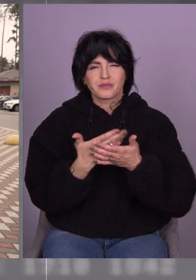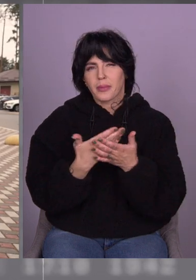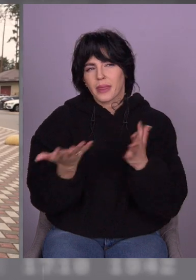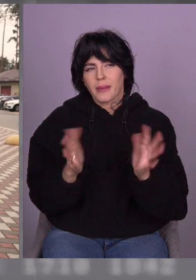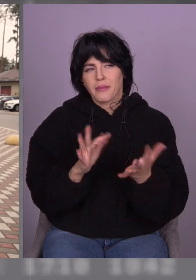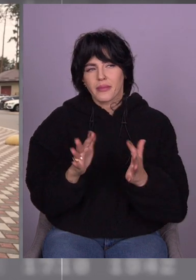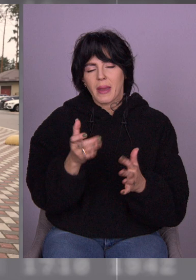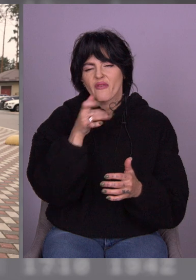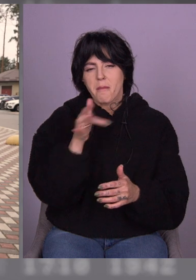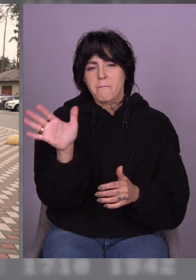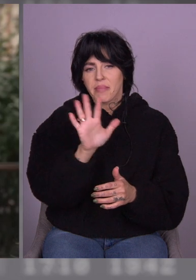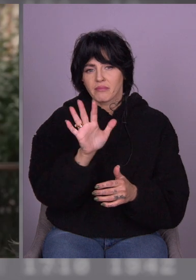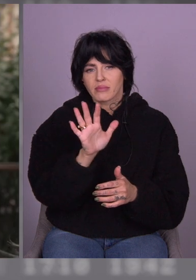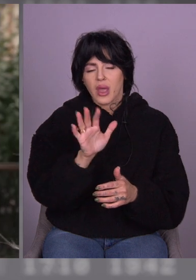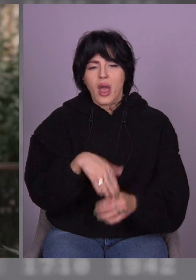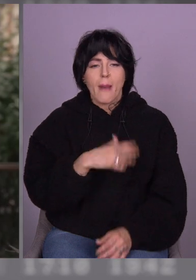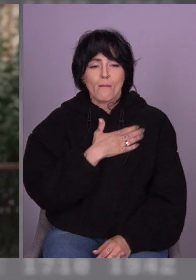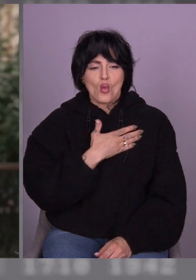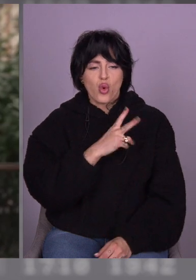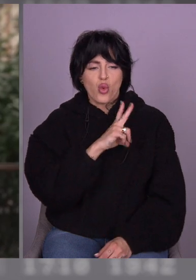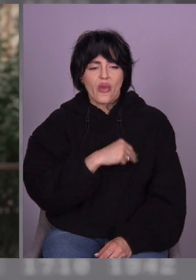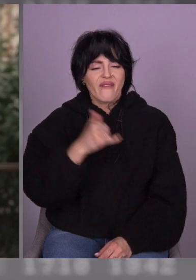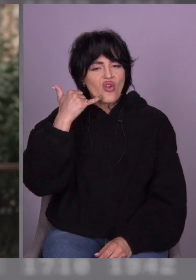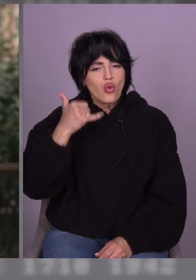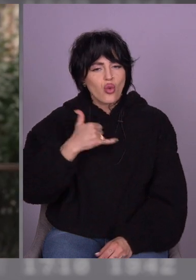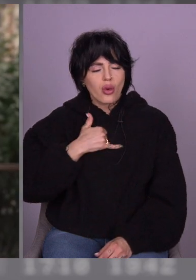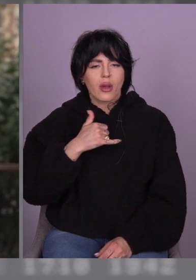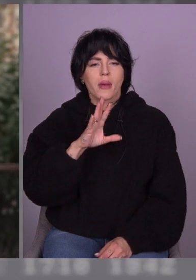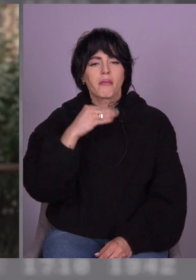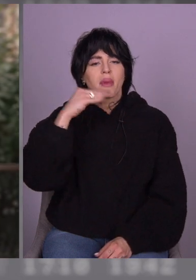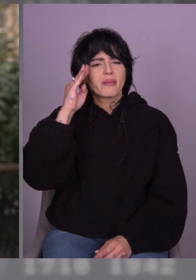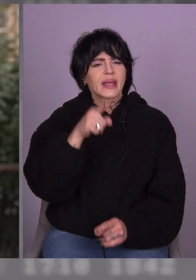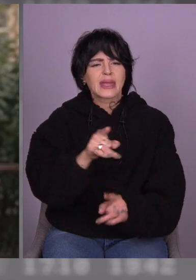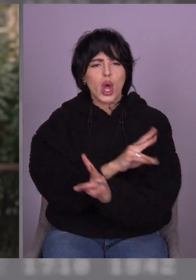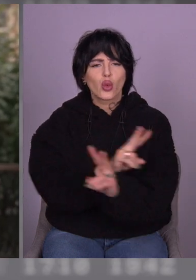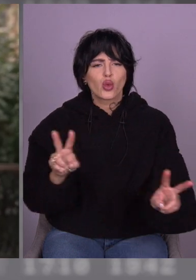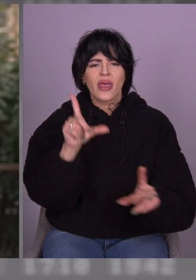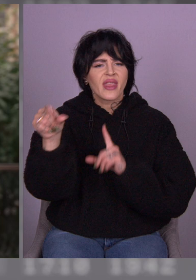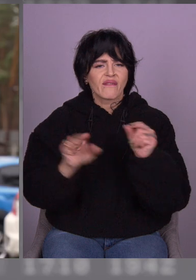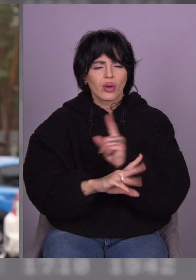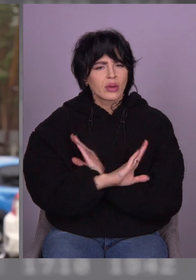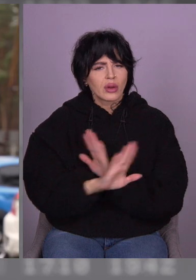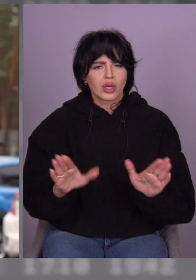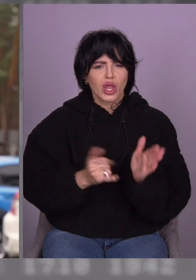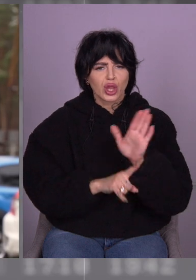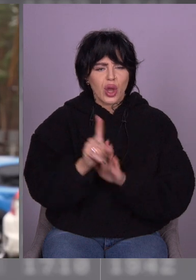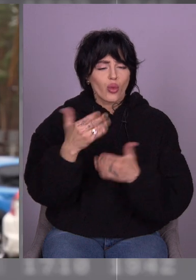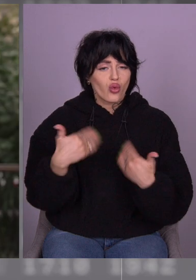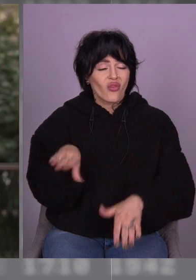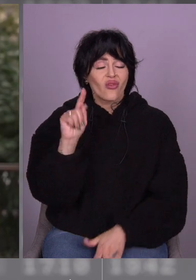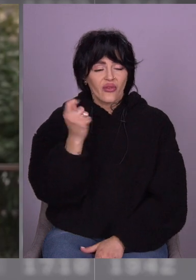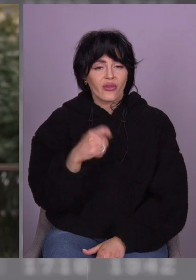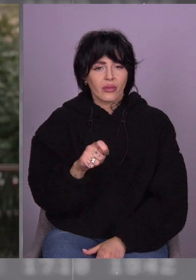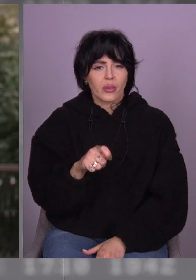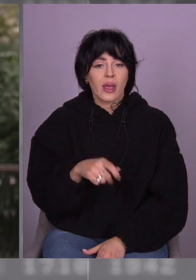помиляюся, донька телефонує, каже, «Папа, нікуди не виїжджай, тому що війна, яка війна?» Цей період